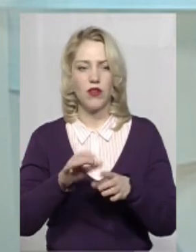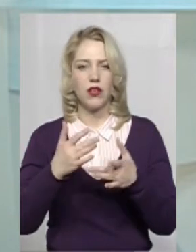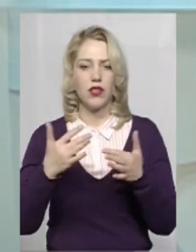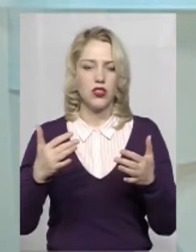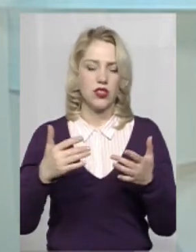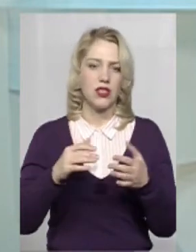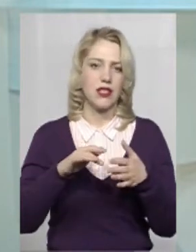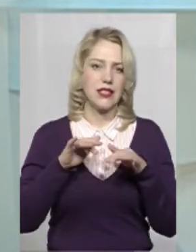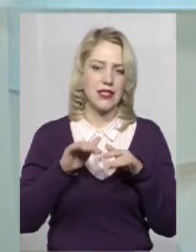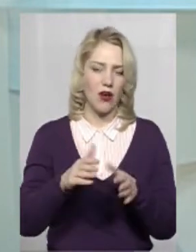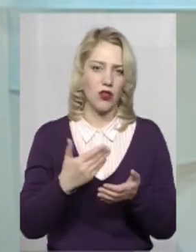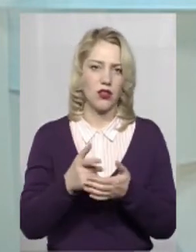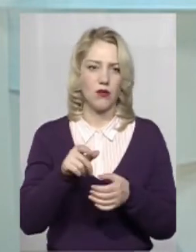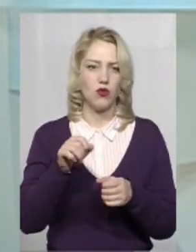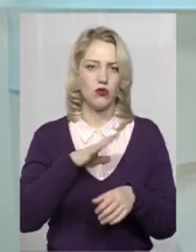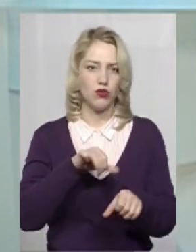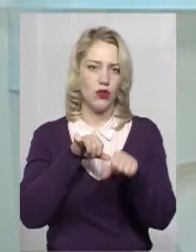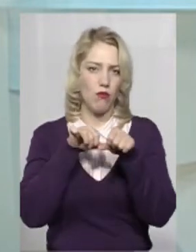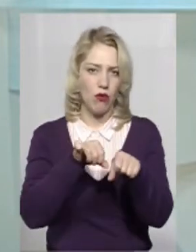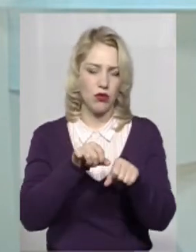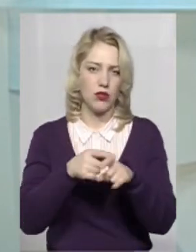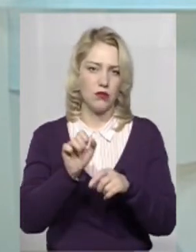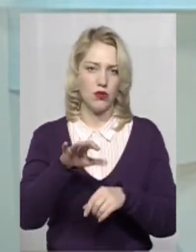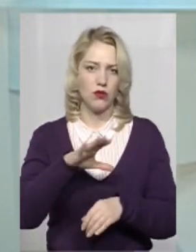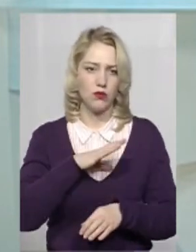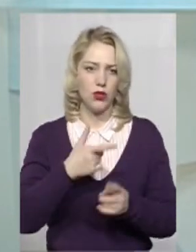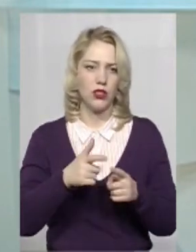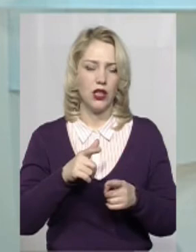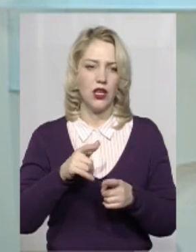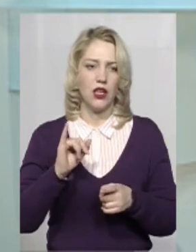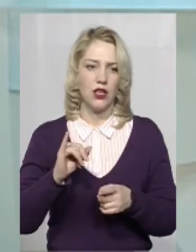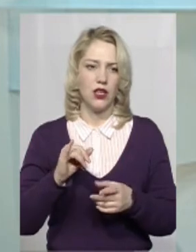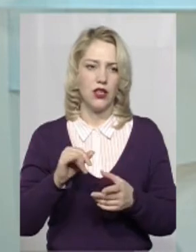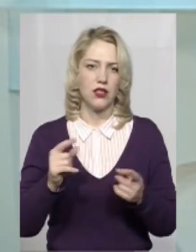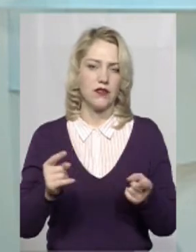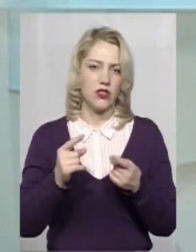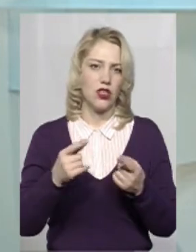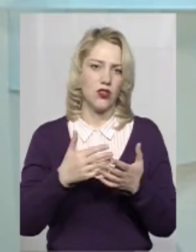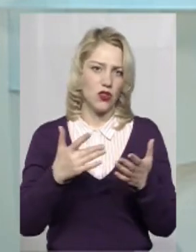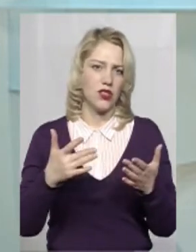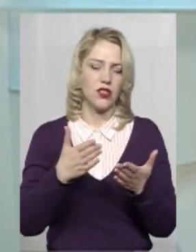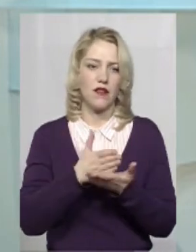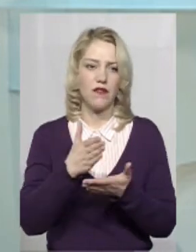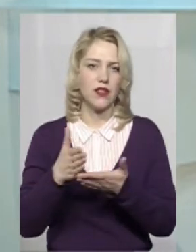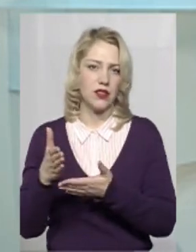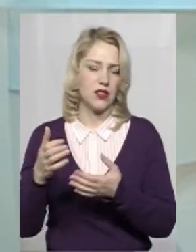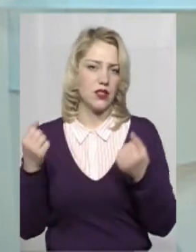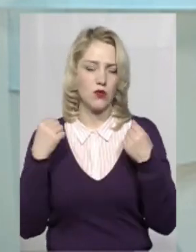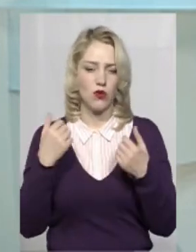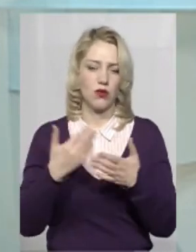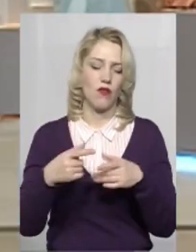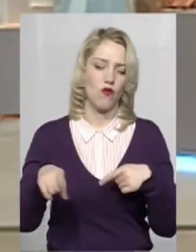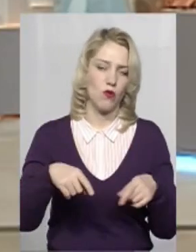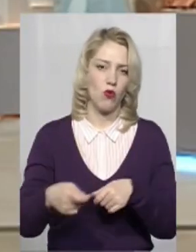інших заходів. Там може бути і бокс, який завгодно виді спорту. Ну, звичайно, що там не може бути таких масових, типу